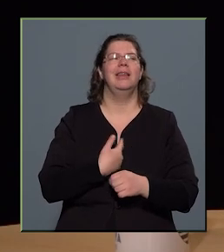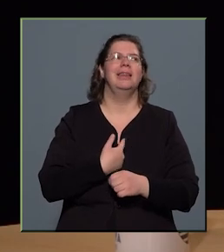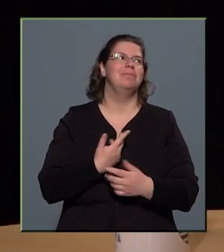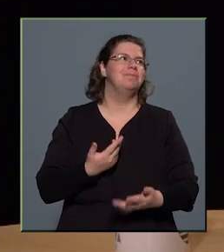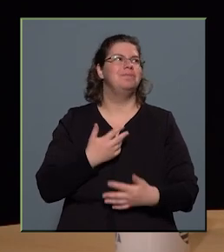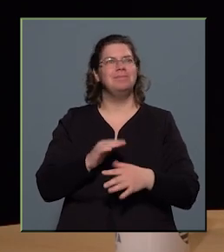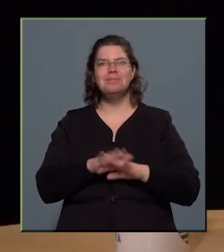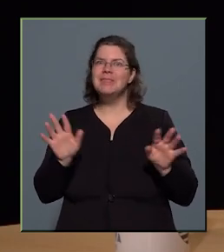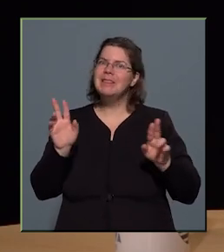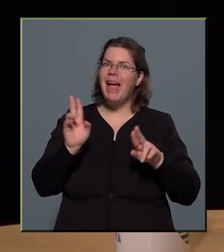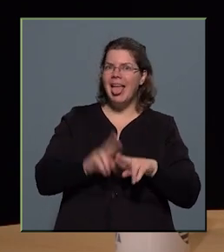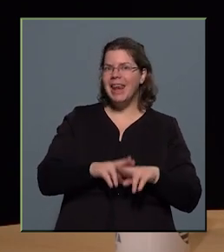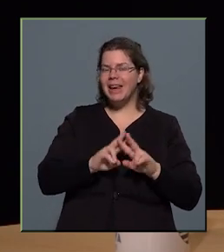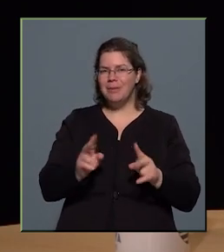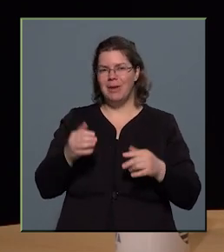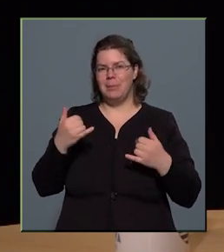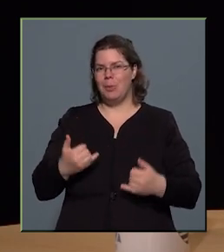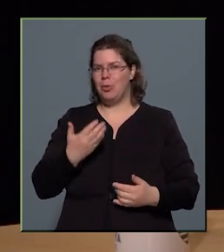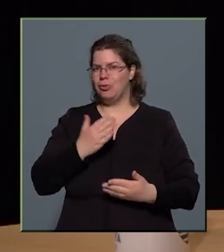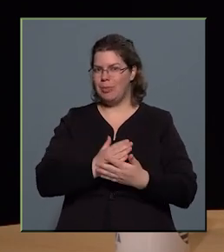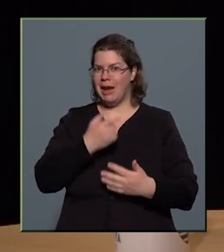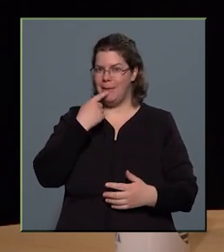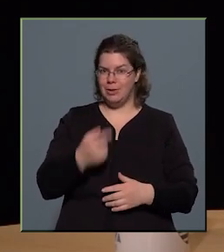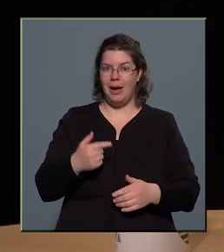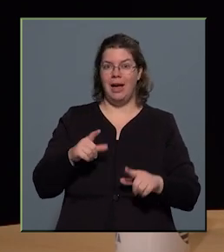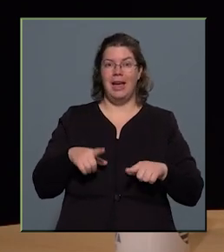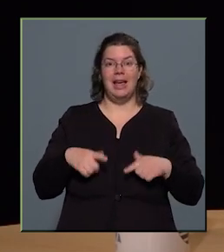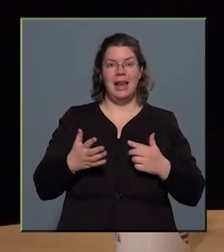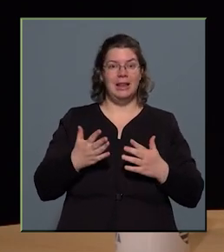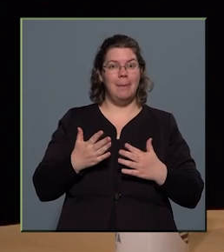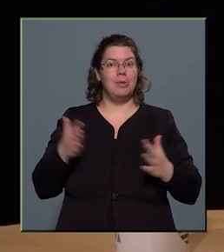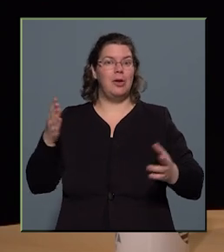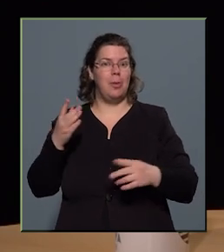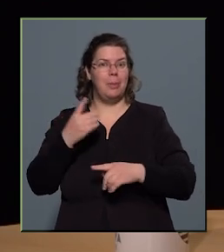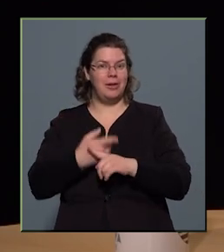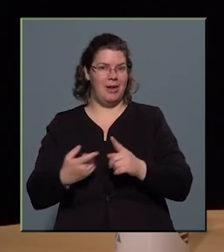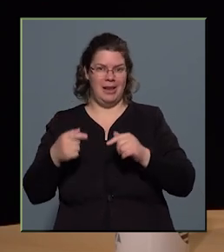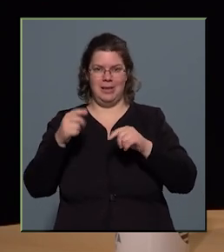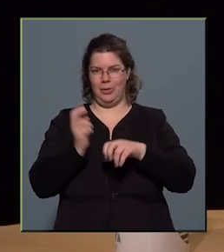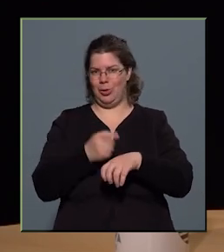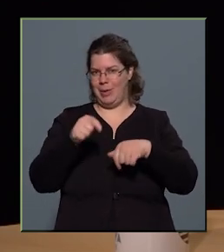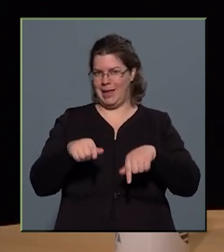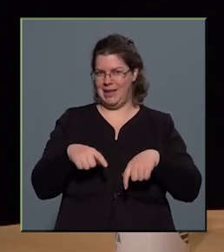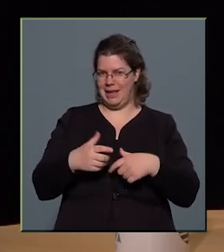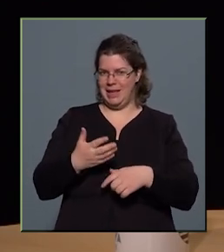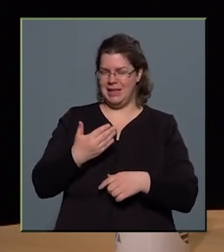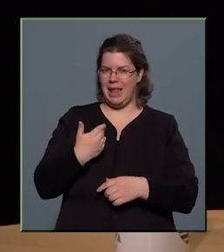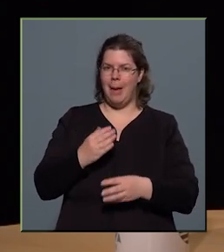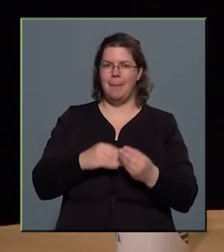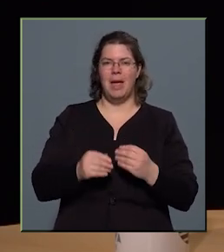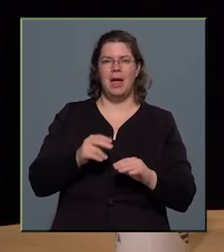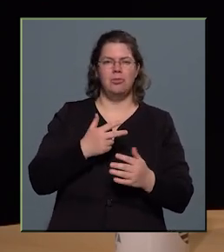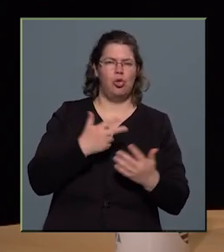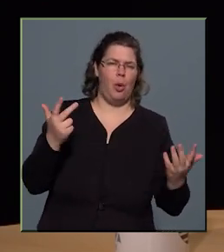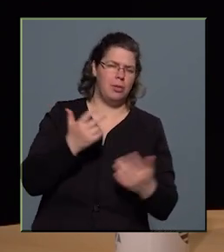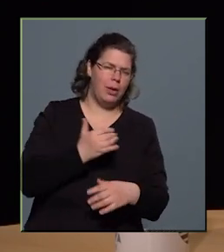minden rendben van. Hát én most már elmondhatom azt, hogy az életemnek a nagyobbik felét kőbányán éltem, hiszen 80-as